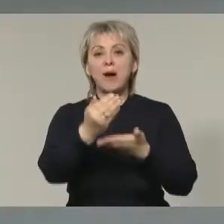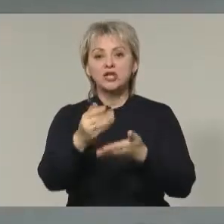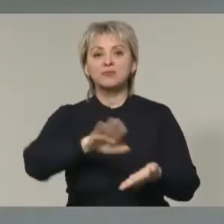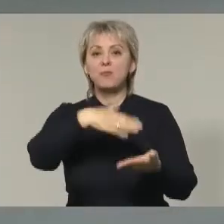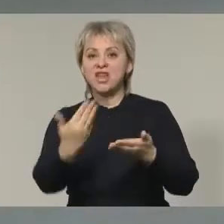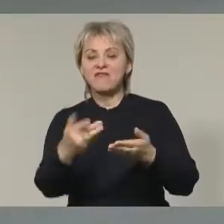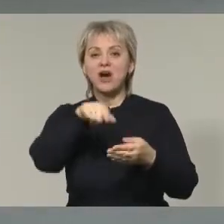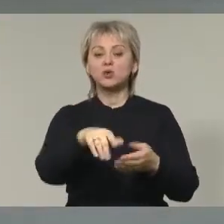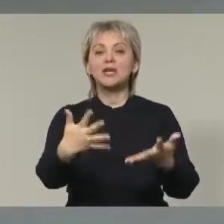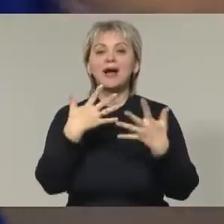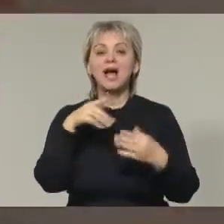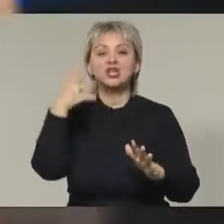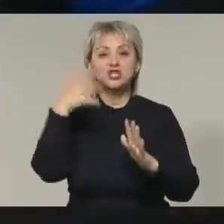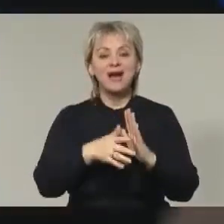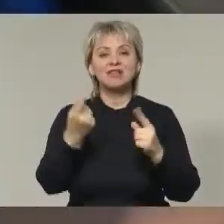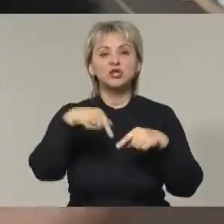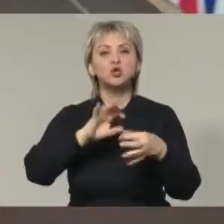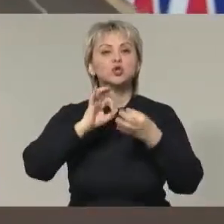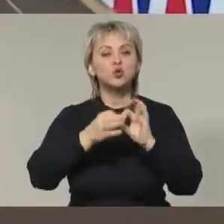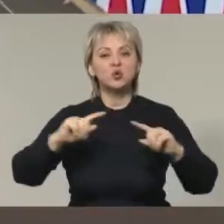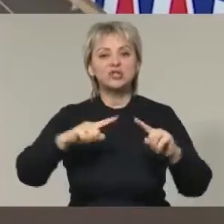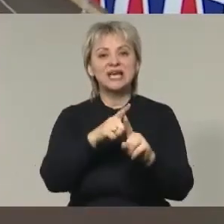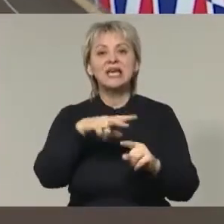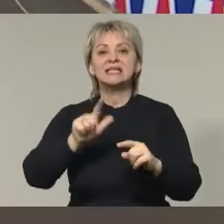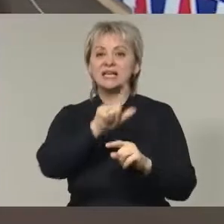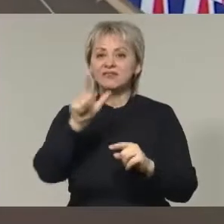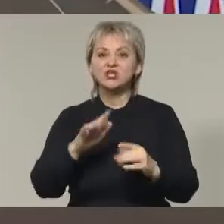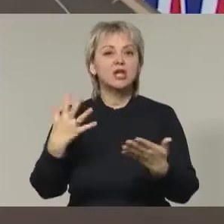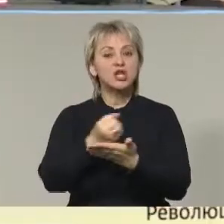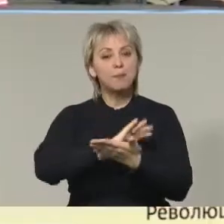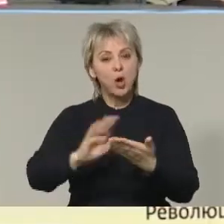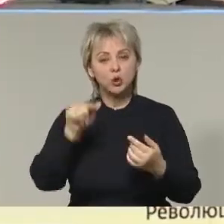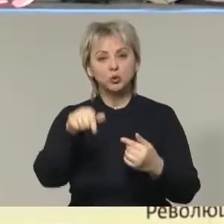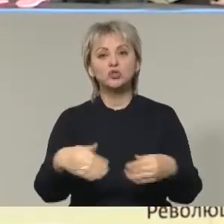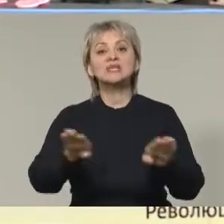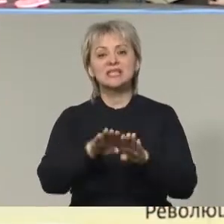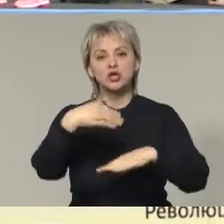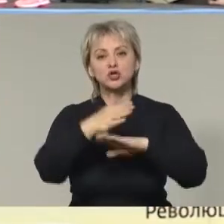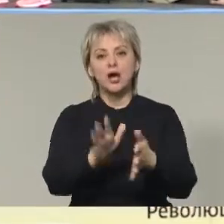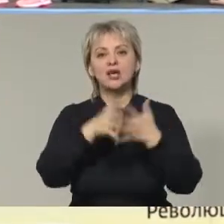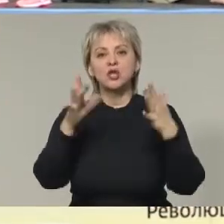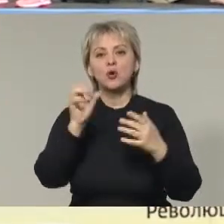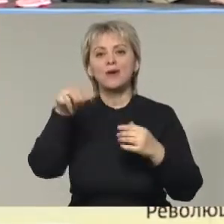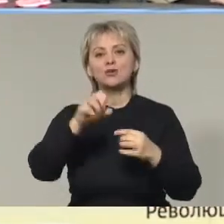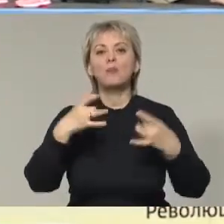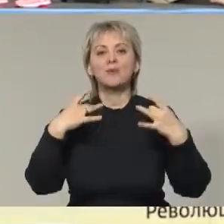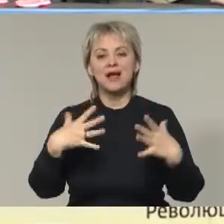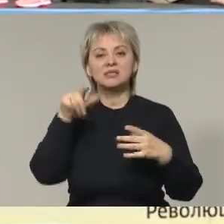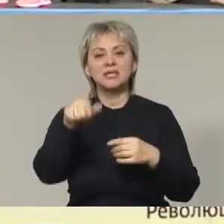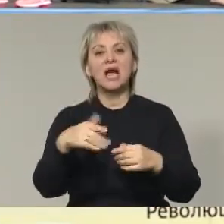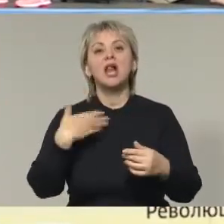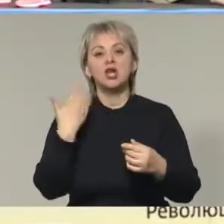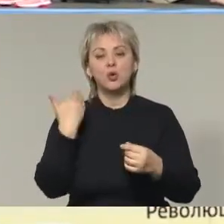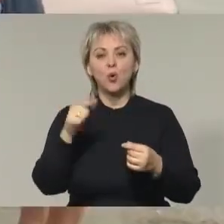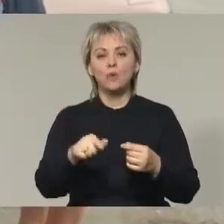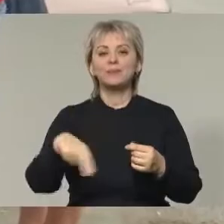переворотами. Конечно, овладеть такой сложной техникой за пару часов не получится. Но стать частью большого рок-н-ролльного праздника легко.